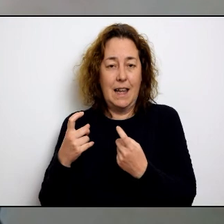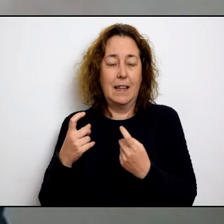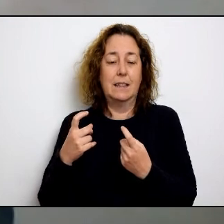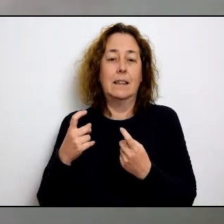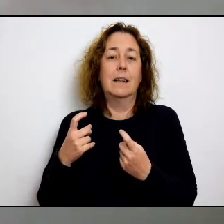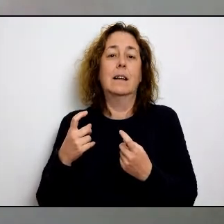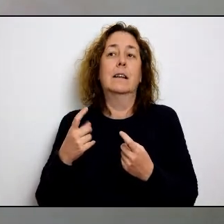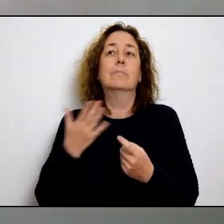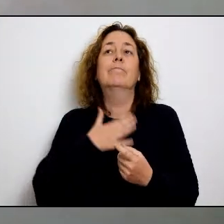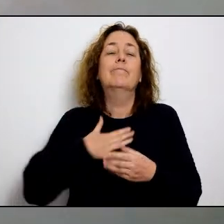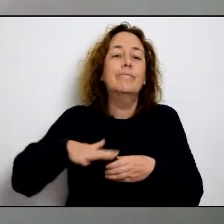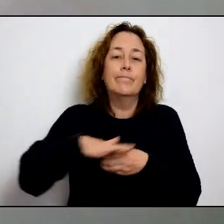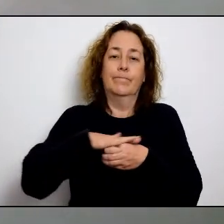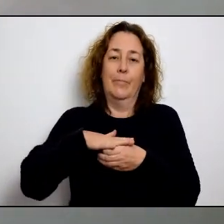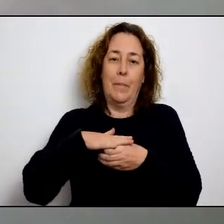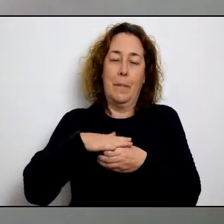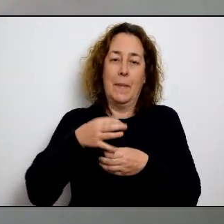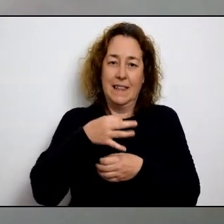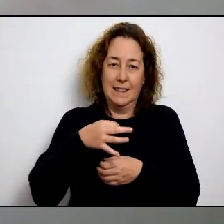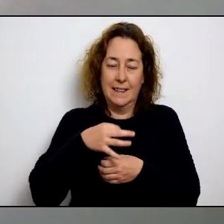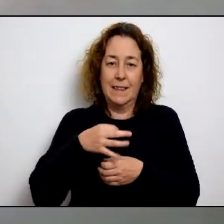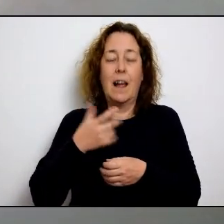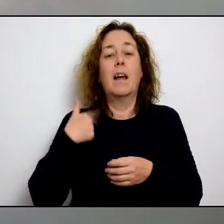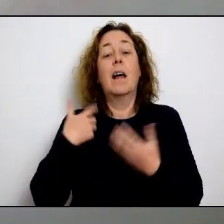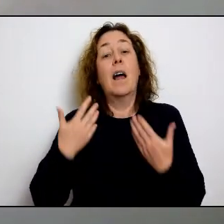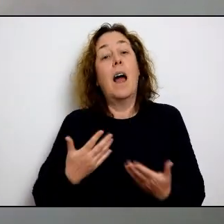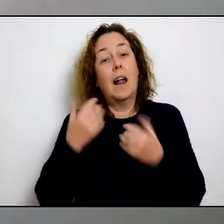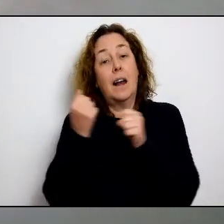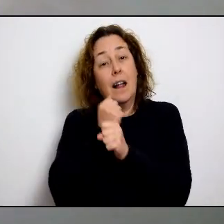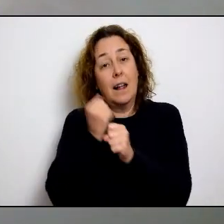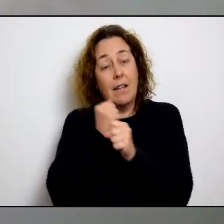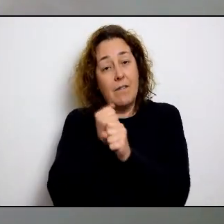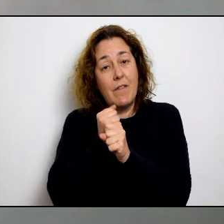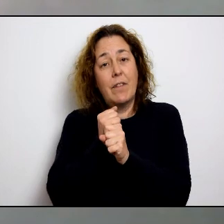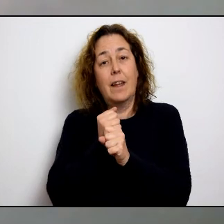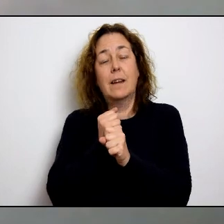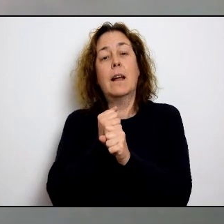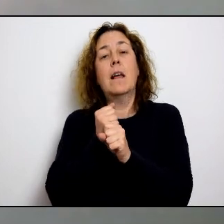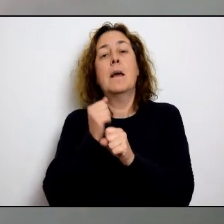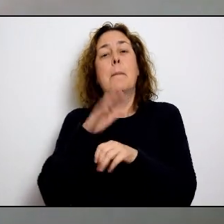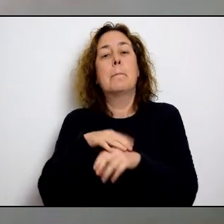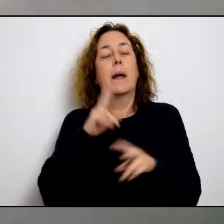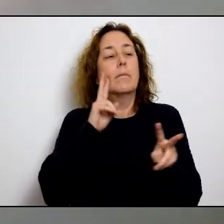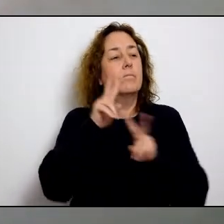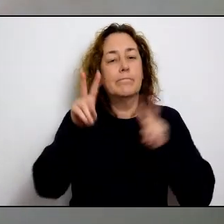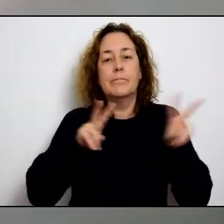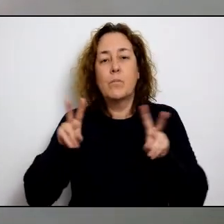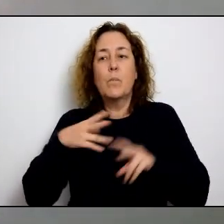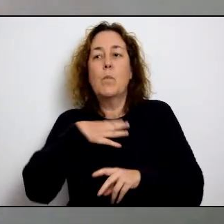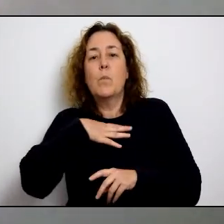mantenir s'ha de mantenir per poder donar resposta a les diferents necessitats que tindrem que abordar en clau d'illa i en